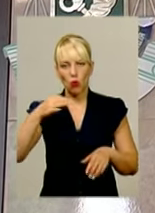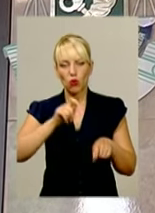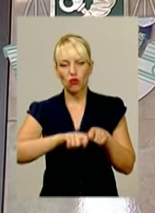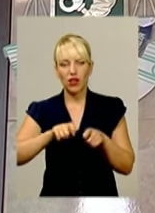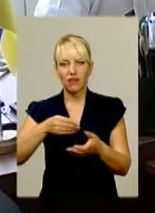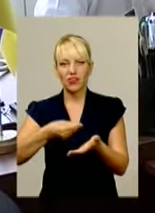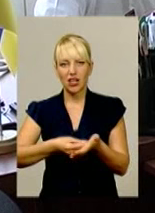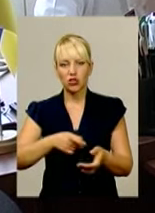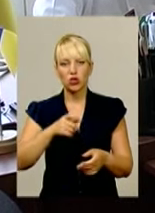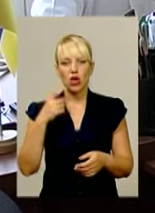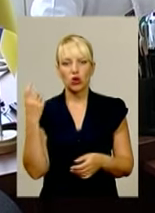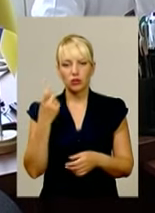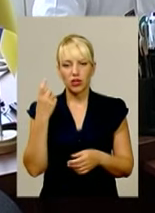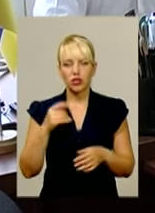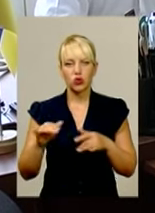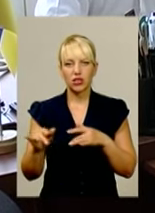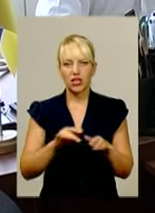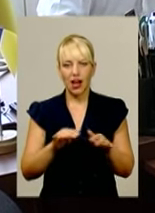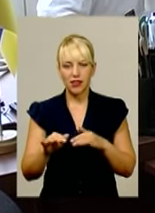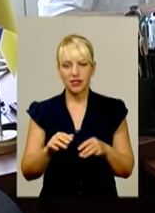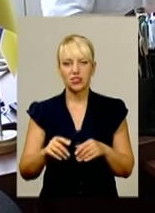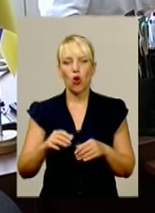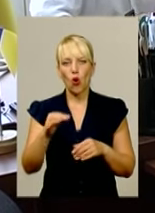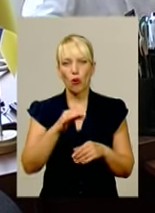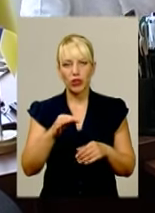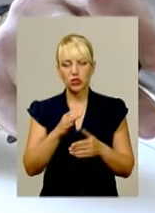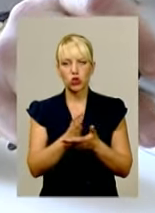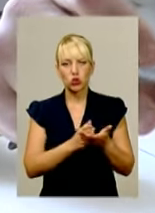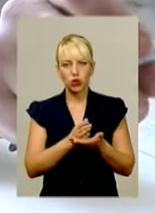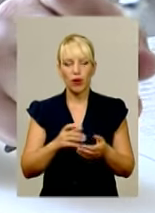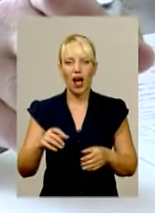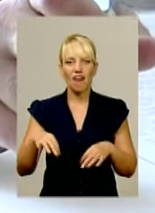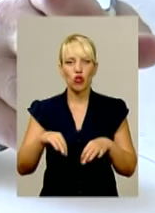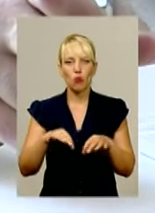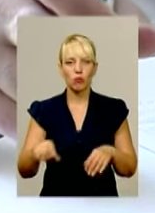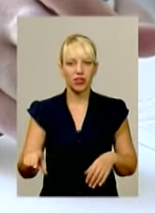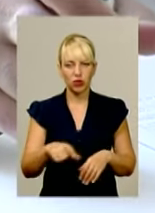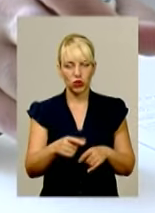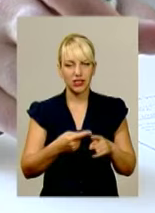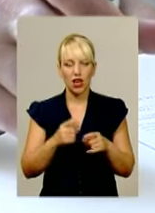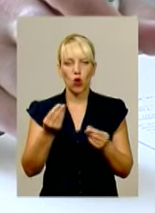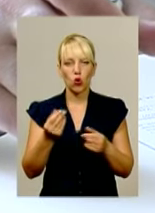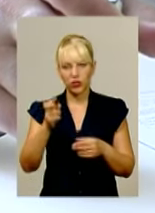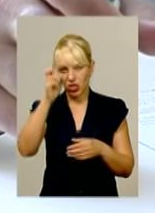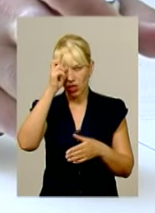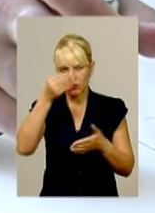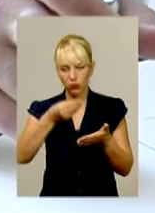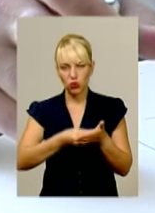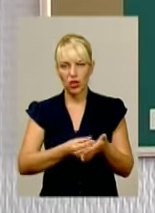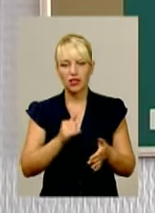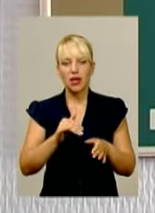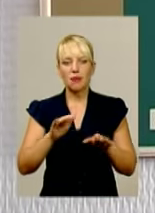фінансову господарську діяльність обласної служби автомобільних доріг. Йдеться про кошти, які вони отримали з державного та місцевого бюджетів за